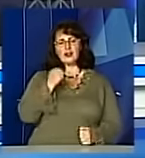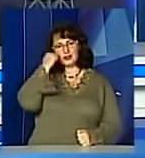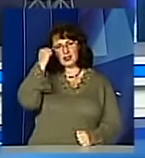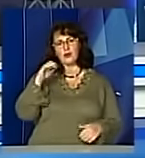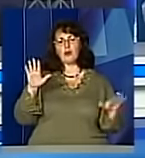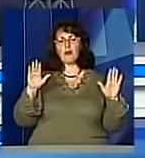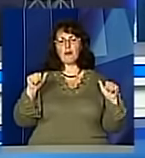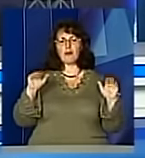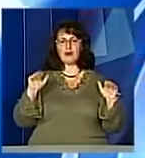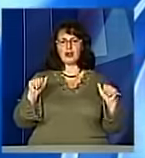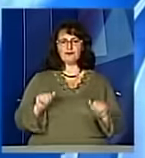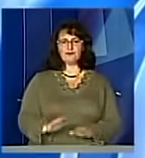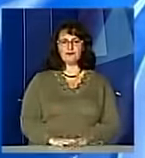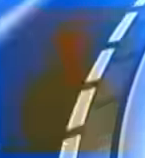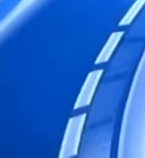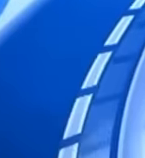зустрічі.